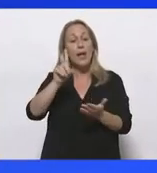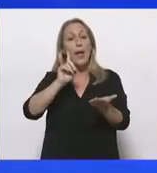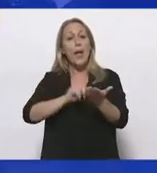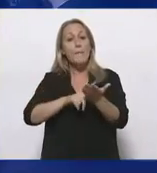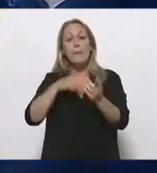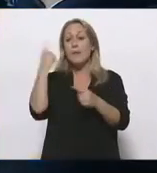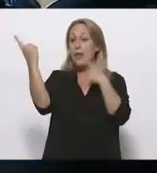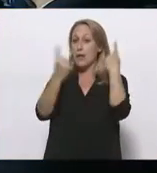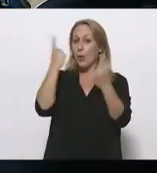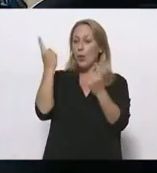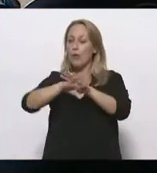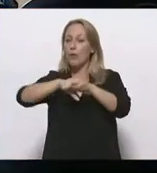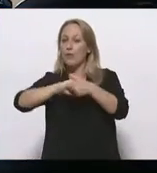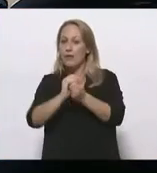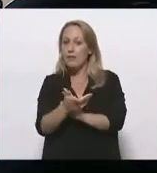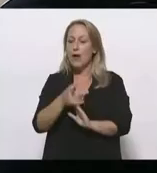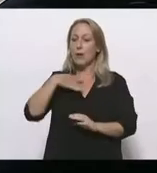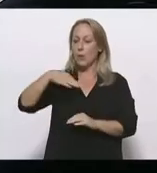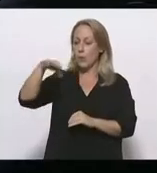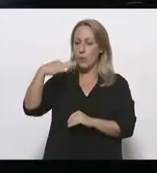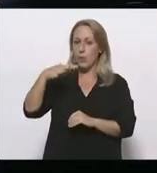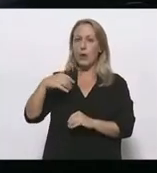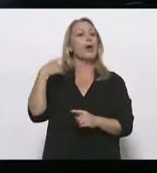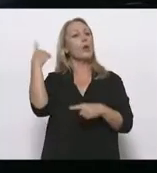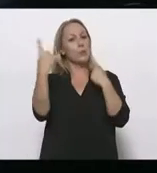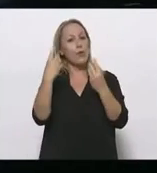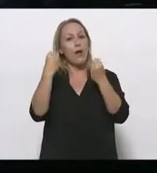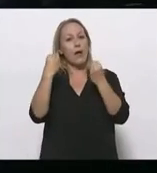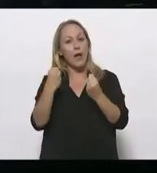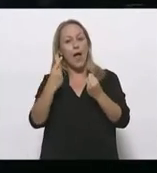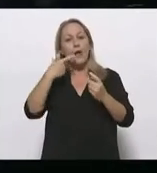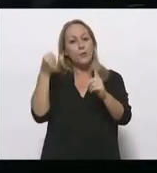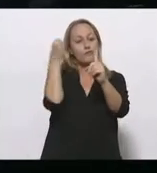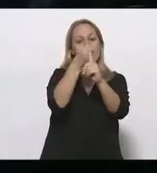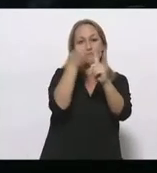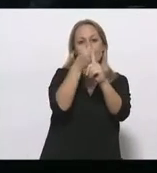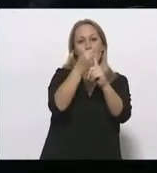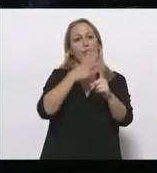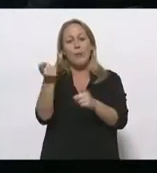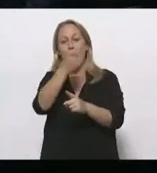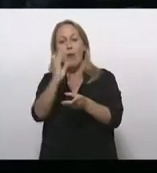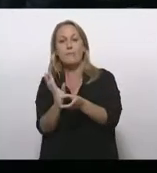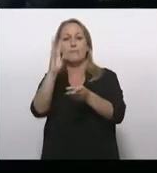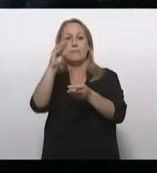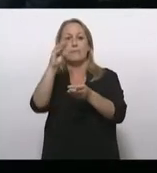συνείδηση. Το περιβάλλον είναι πολύ σημαντικό και ευτυχώς και έναν ωραίο ακτιβισμό και τους στέλνουμε συμμέτωχο σε αυτή την προσπάθεια.